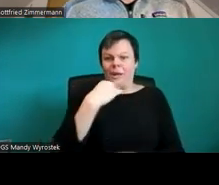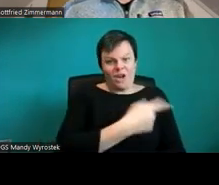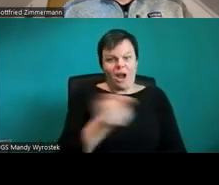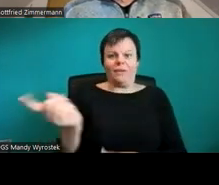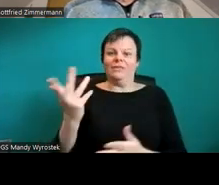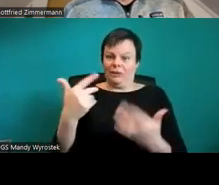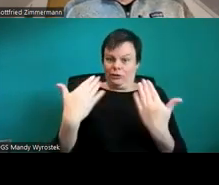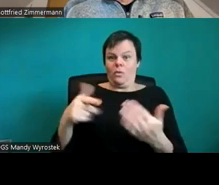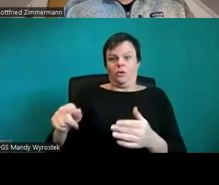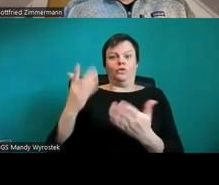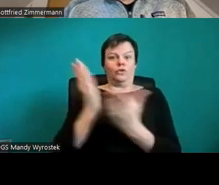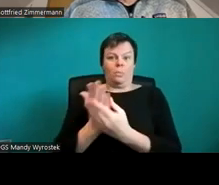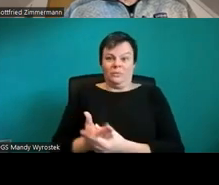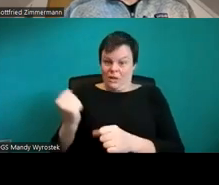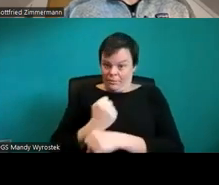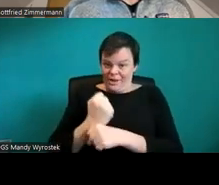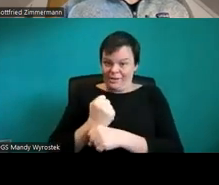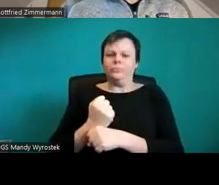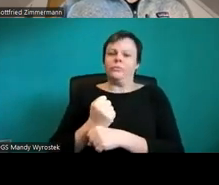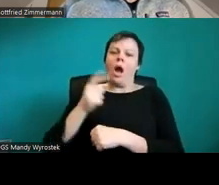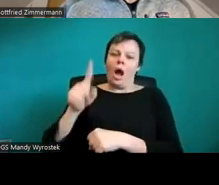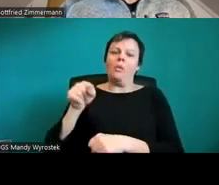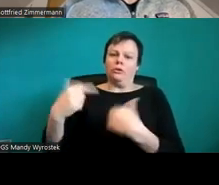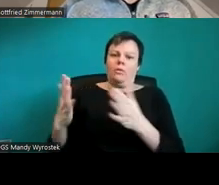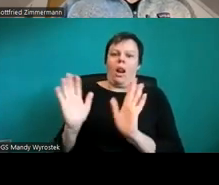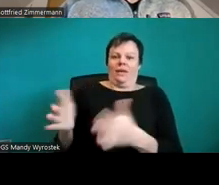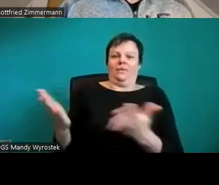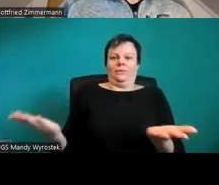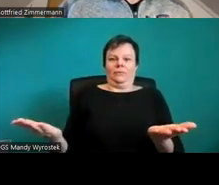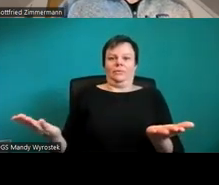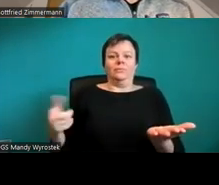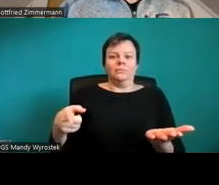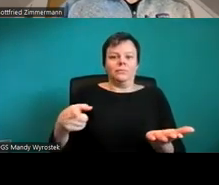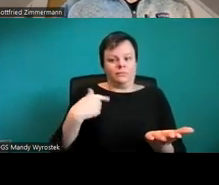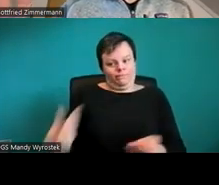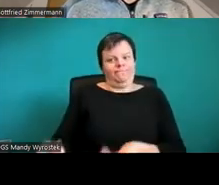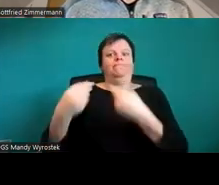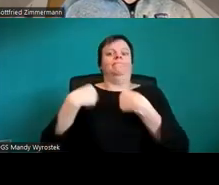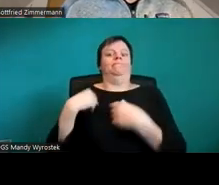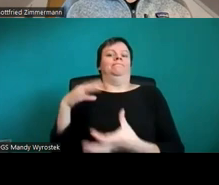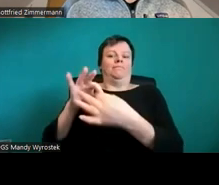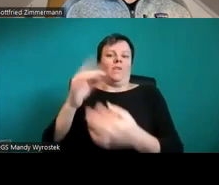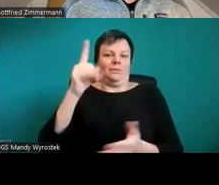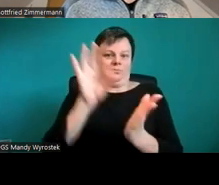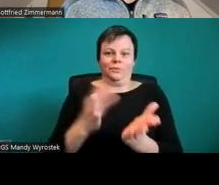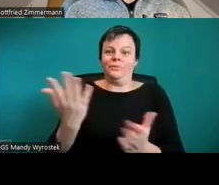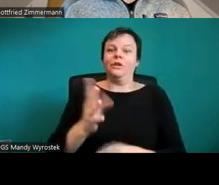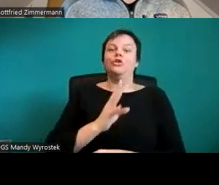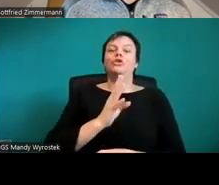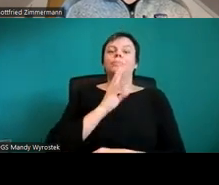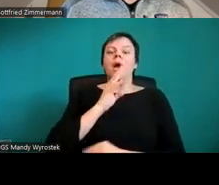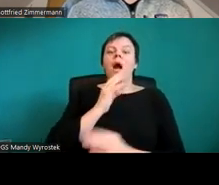Das bringt mich zu einem Punkt. Sprachausgabe wird beendet. Ich möchte zuerst mal auch nochmal die